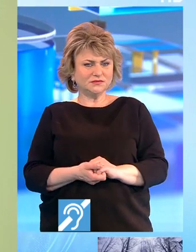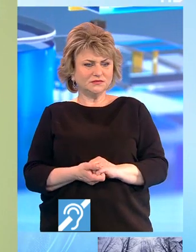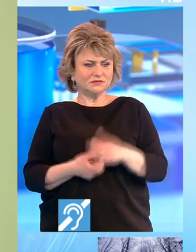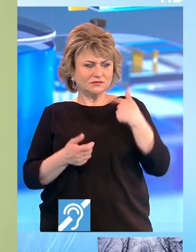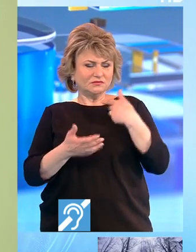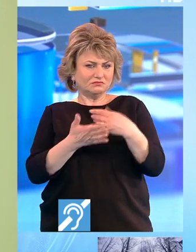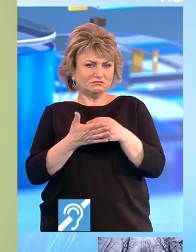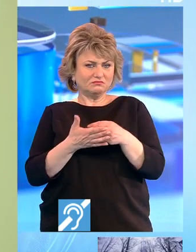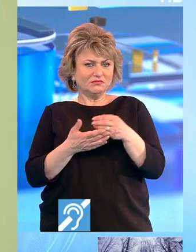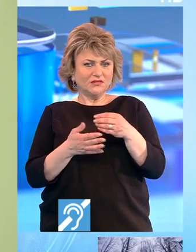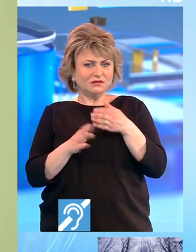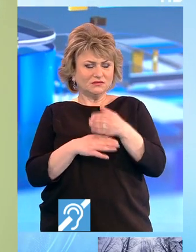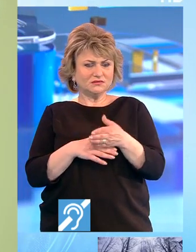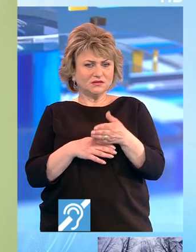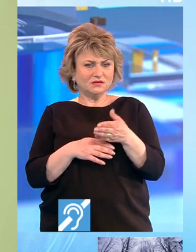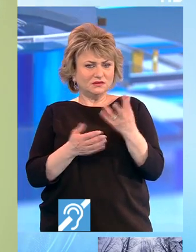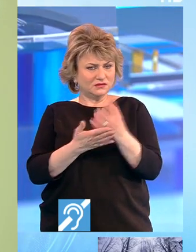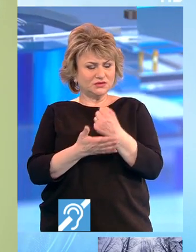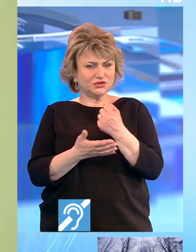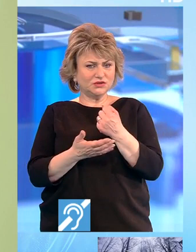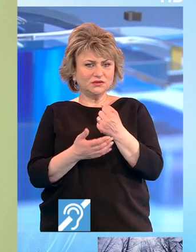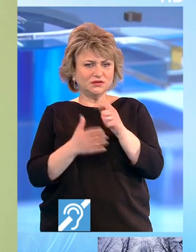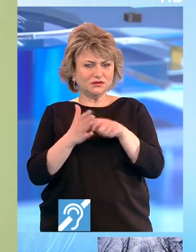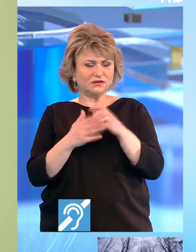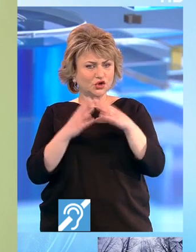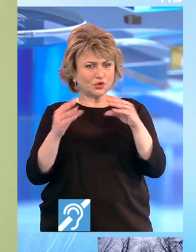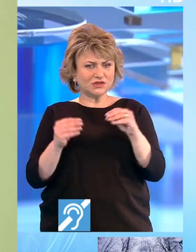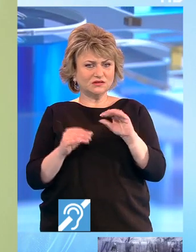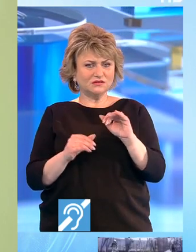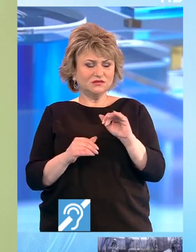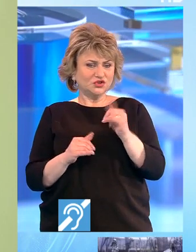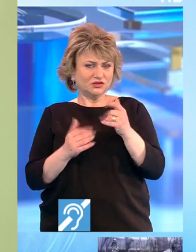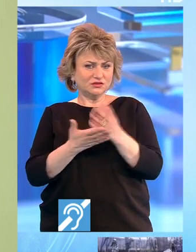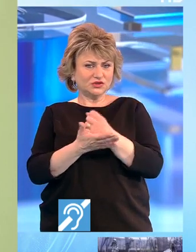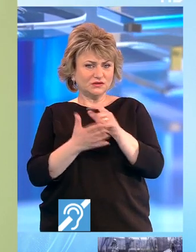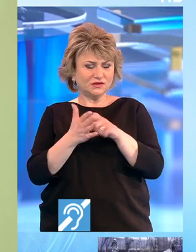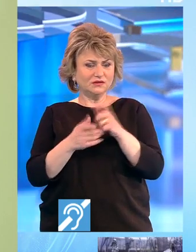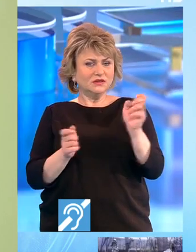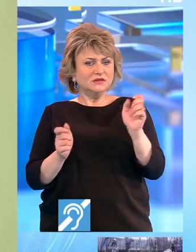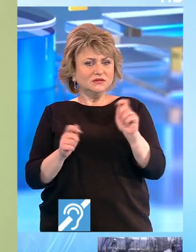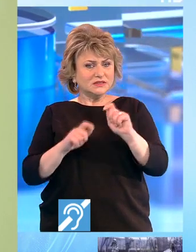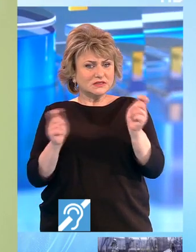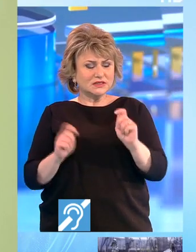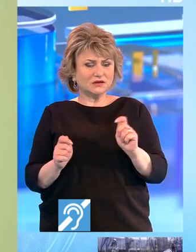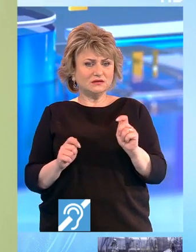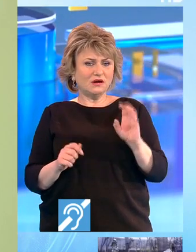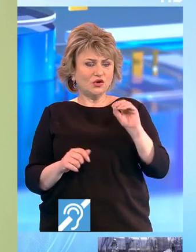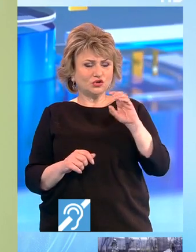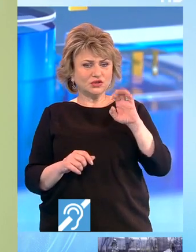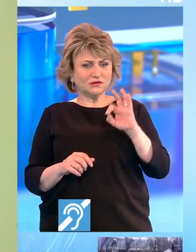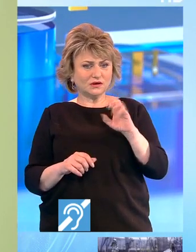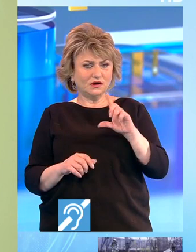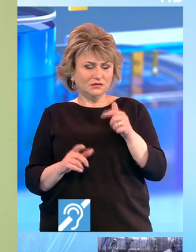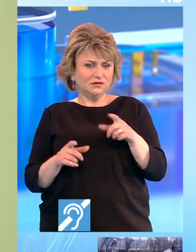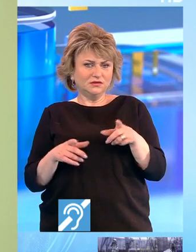comparație între câștigul din România și câștigul din țările occidentale, diferența